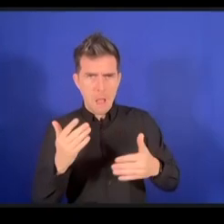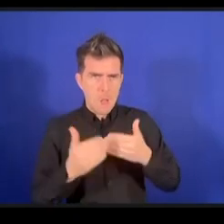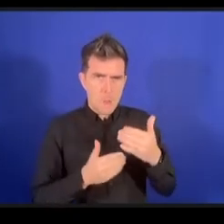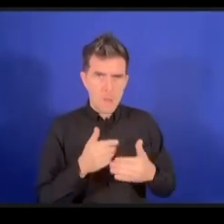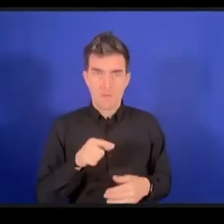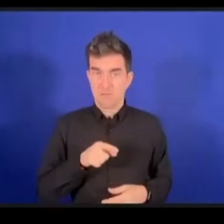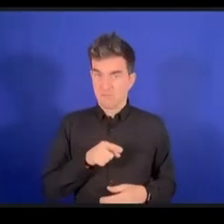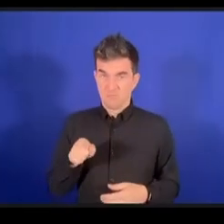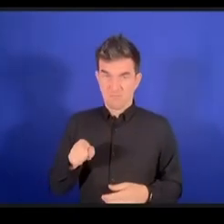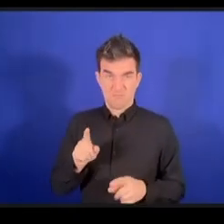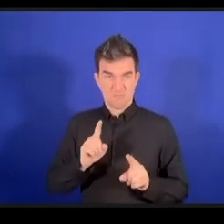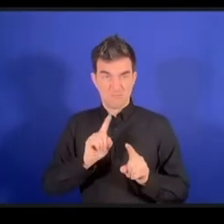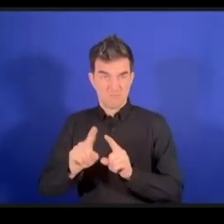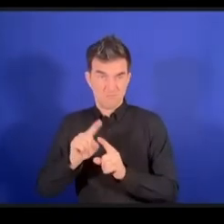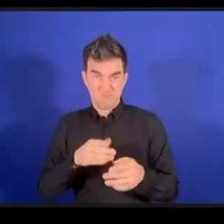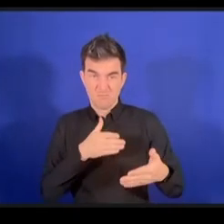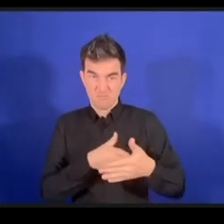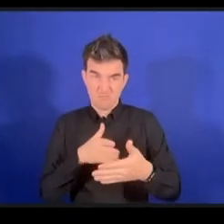الرقمية